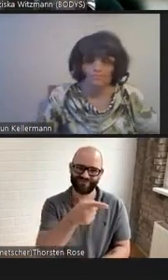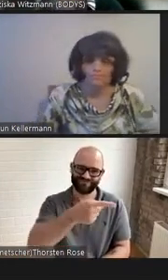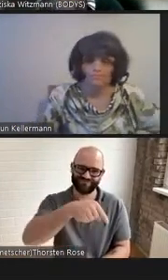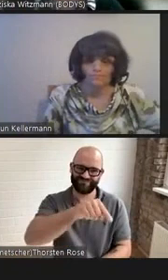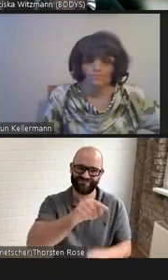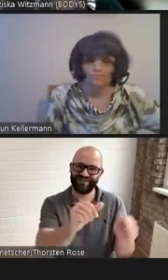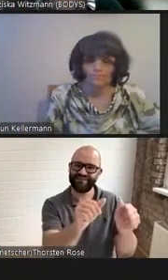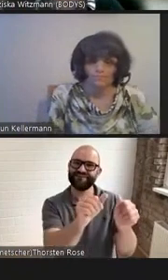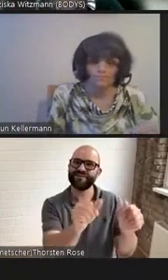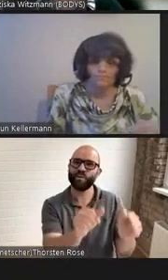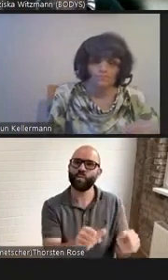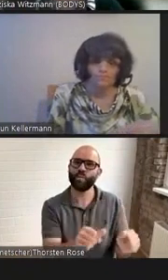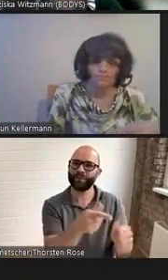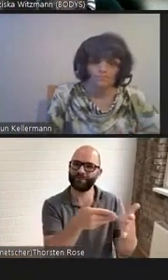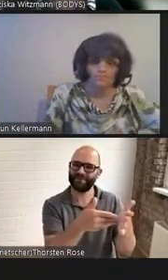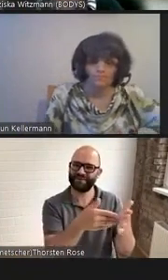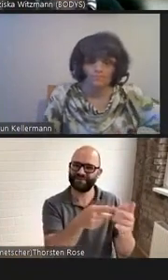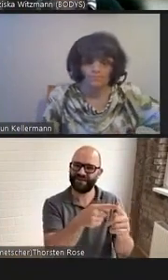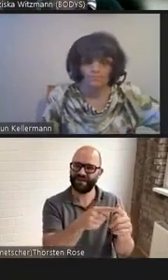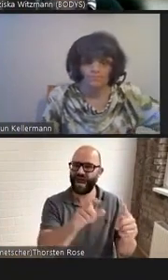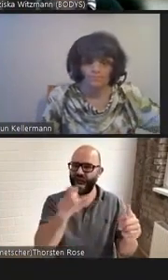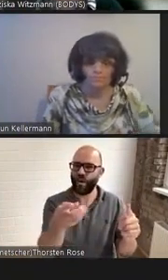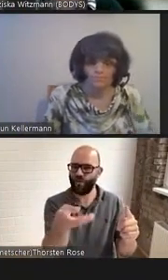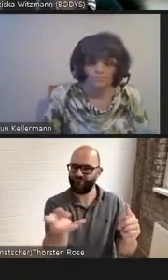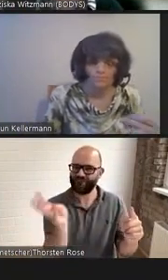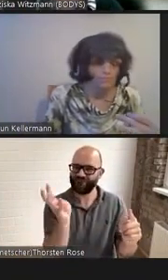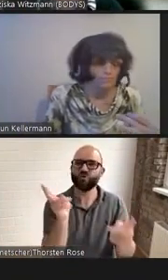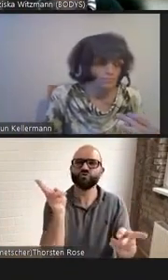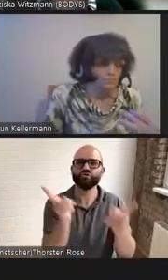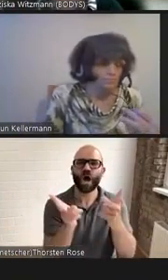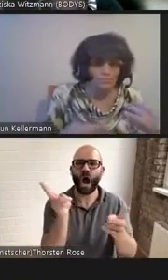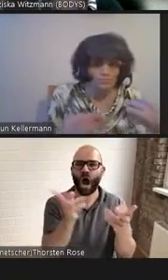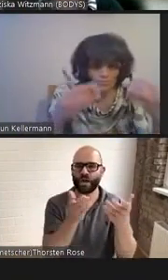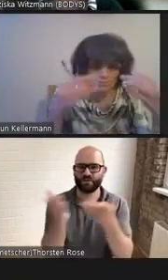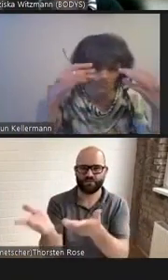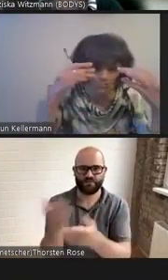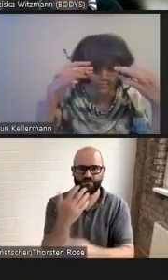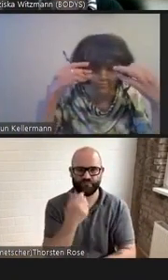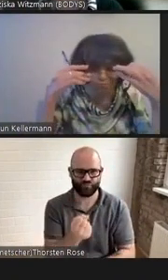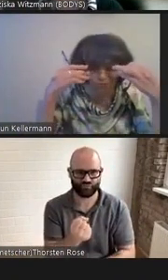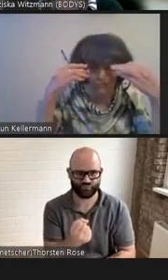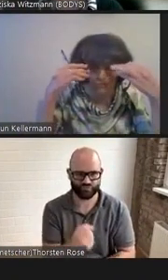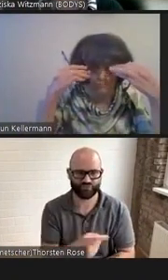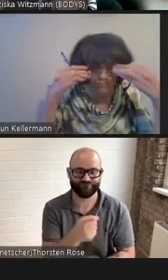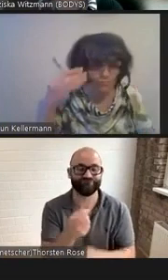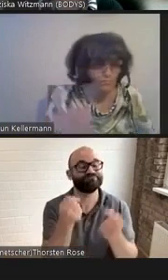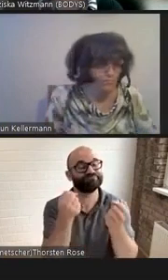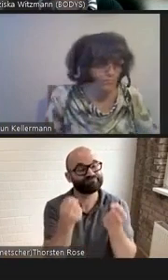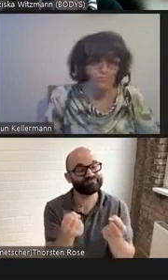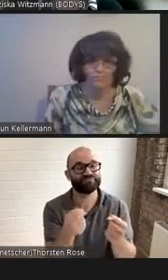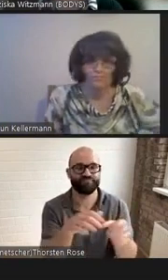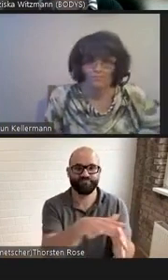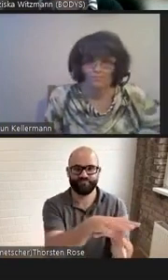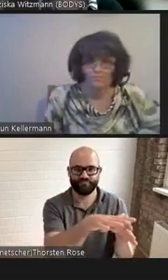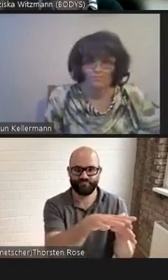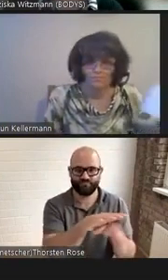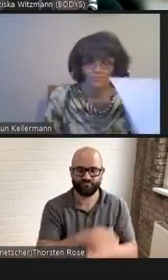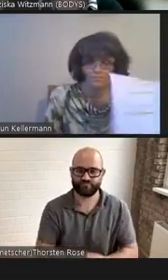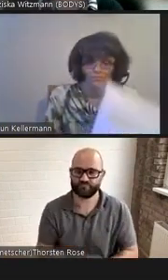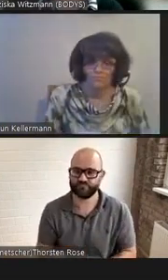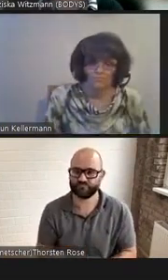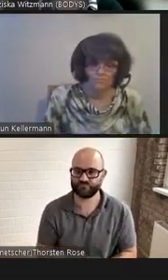Es gibt aber durchaus auch literarische Texte, in denen Figuren mit Behinderung